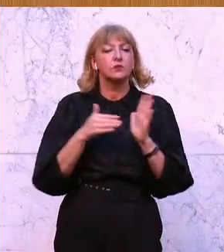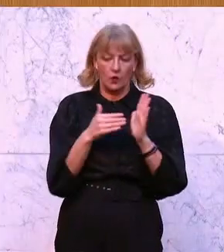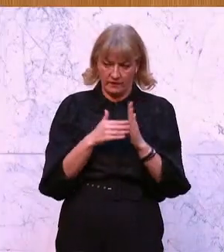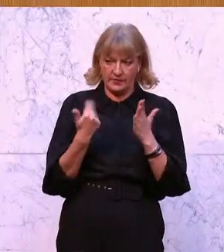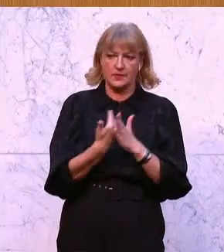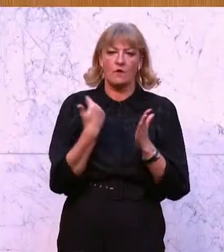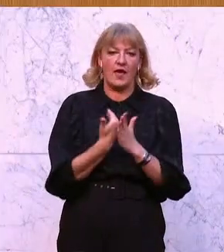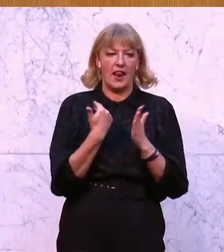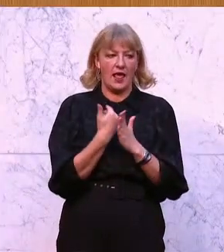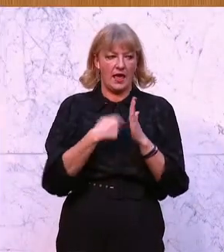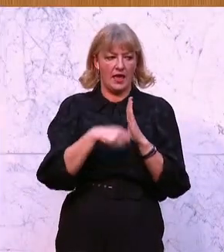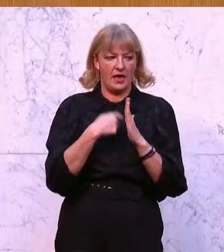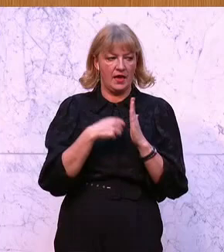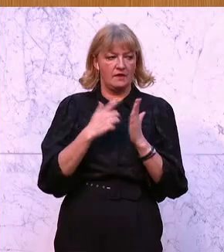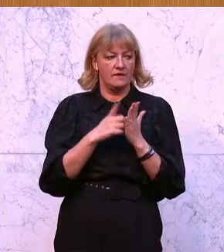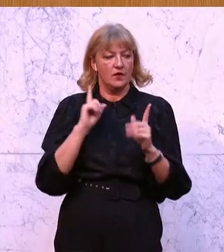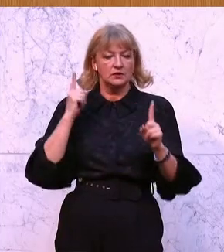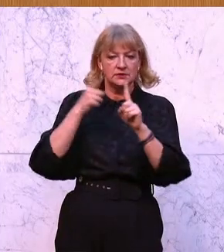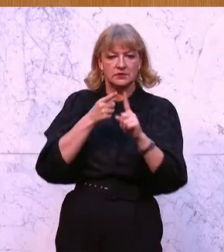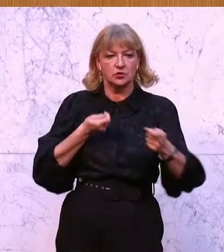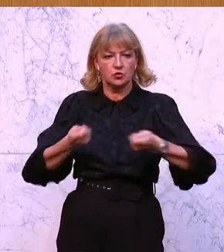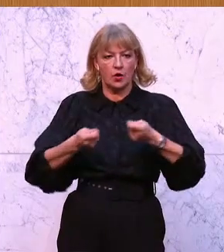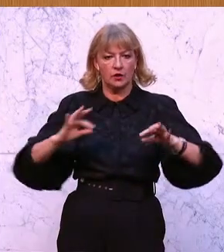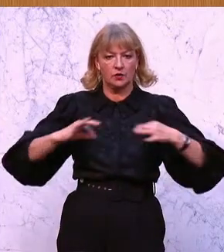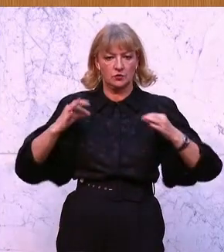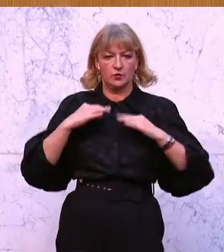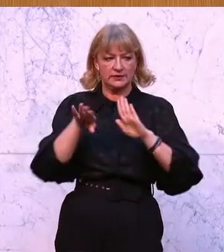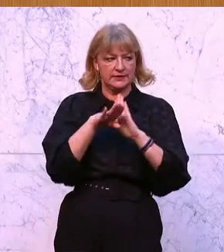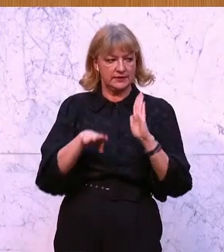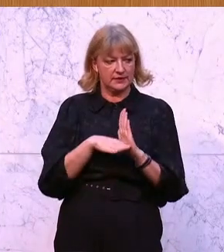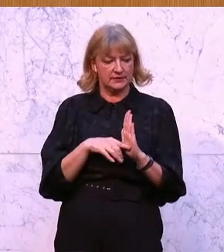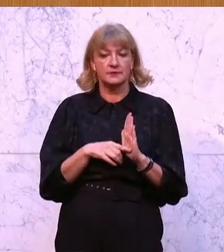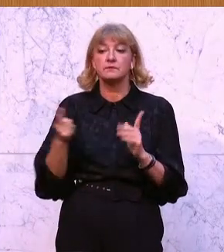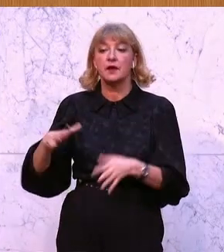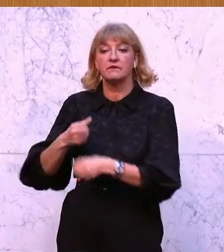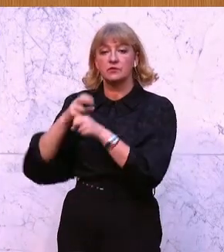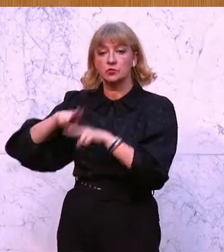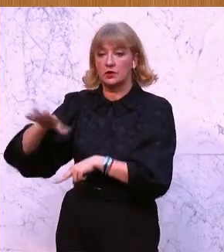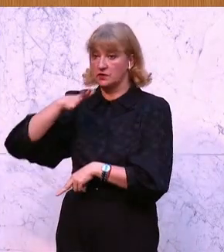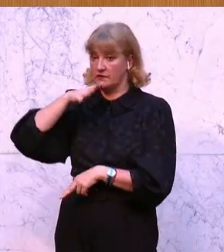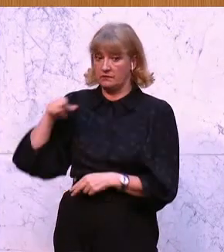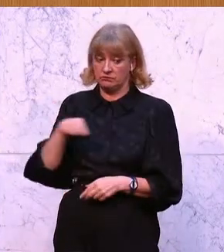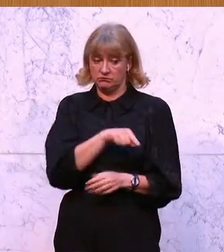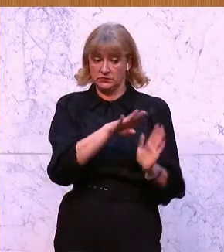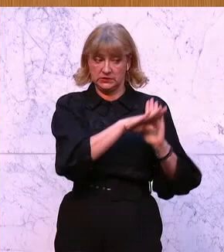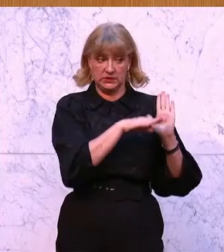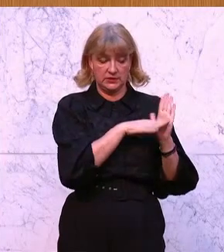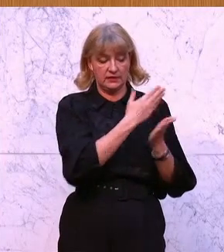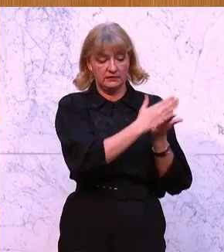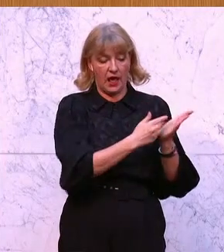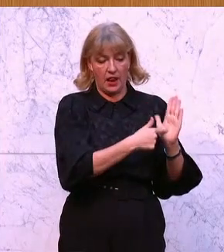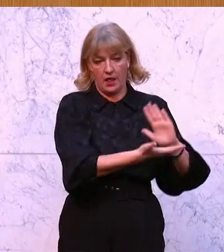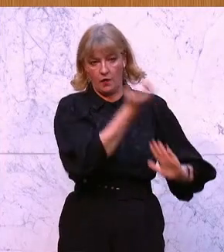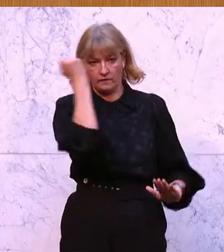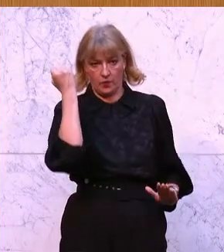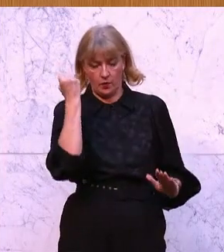Novelle des Zielsteuerungsgesundheitsgesetzes. Der Verfassungsgerichtshof hat dieses Gesetz in Teilen aufgehoben